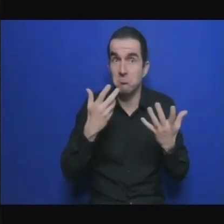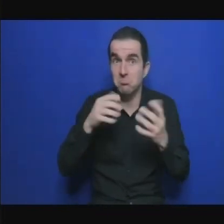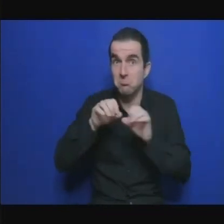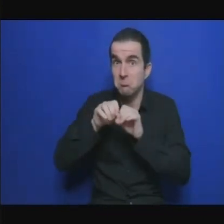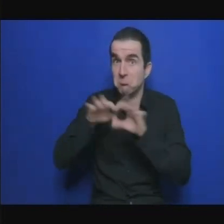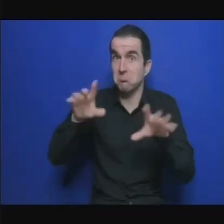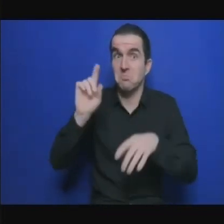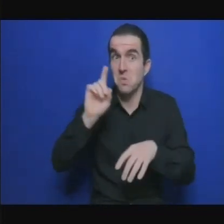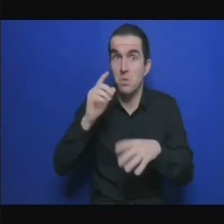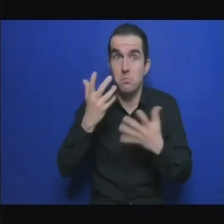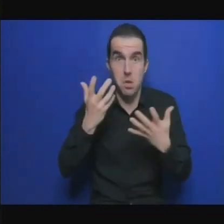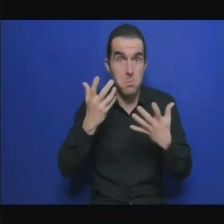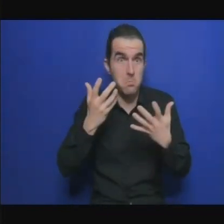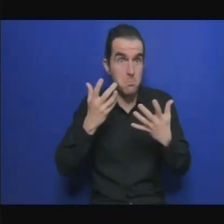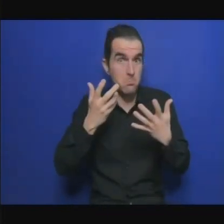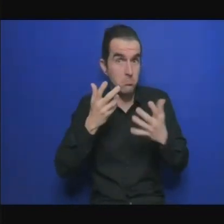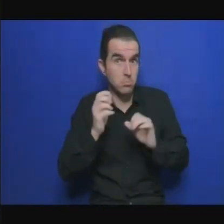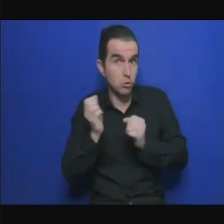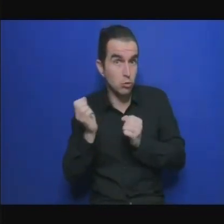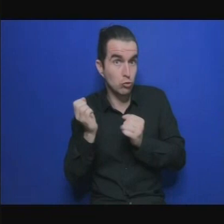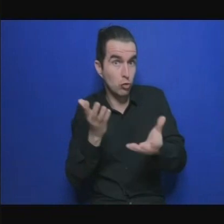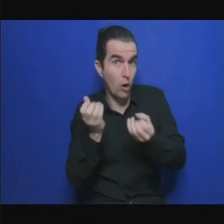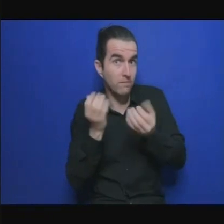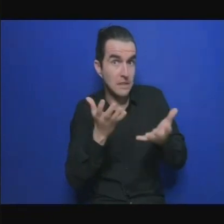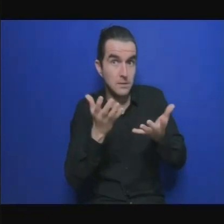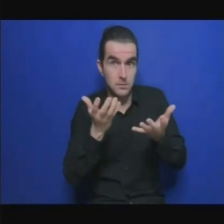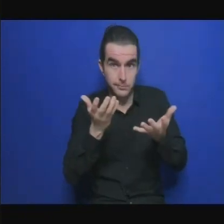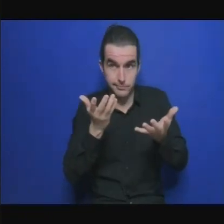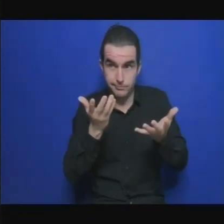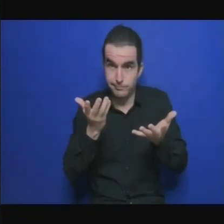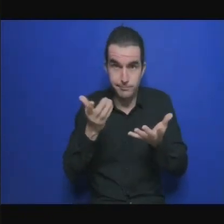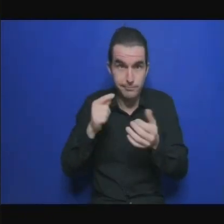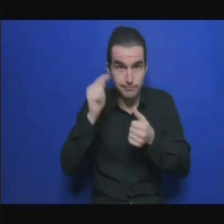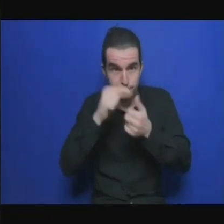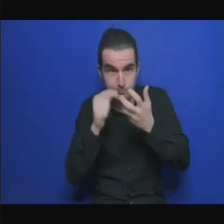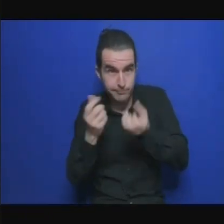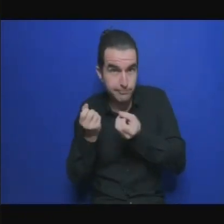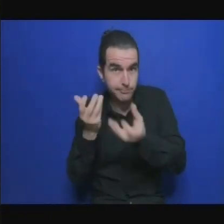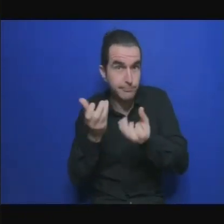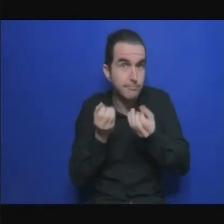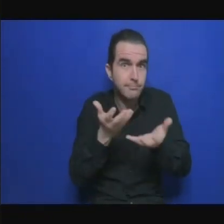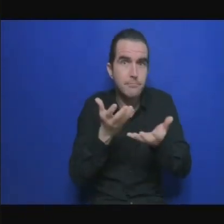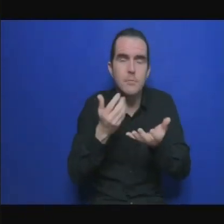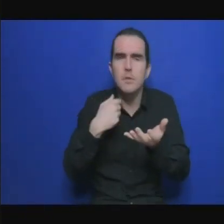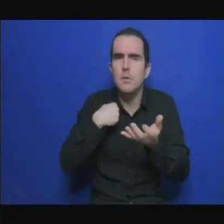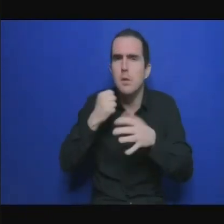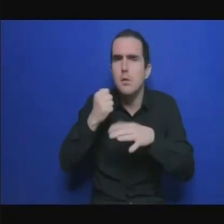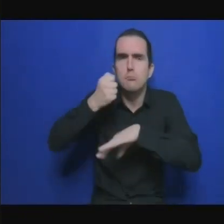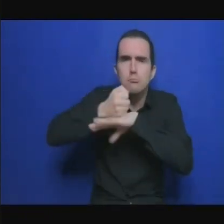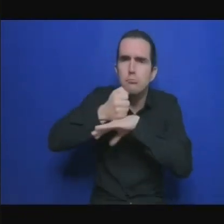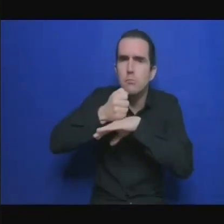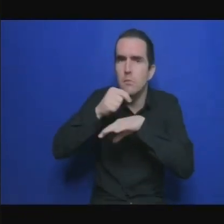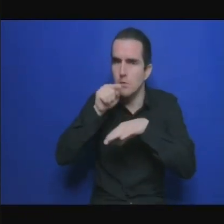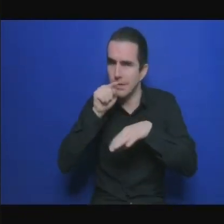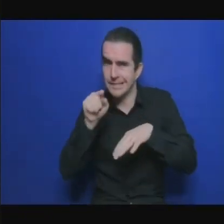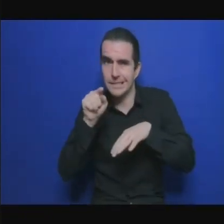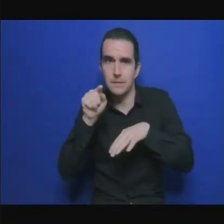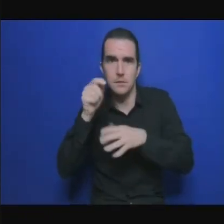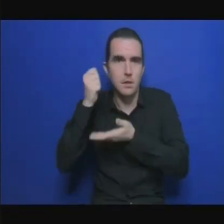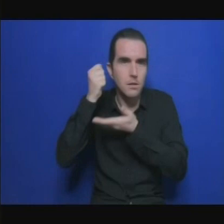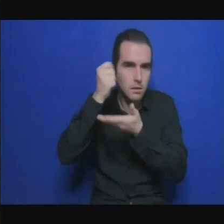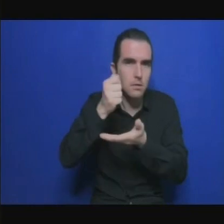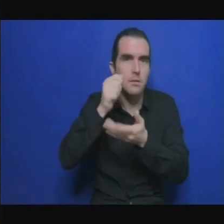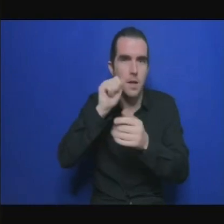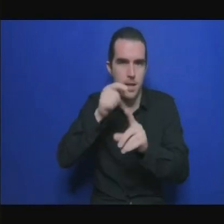les infrastructures y compris l'électricité pour répondre à Anita il y a des financements de long terme en monnaie locale